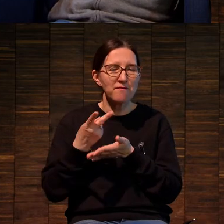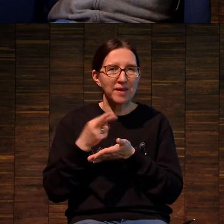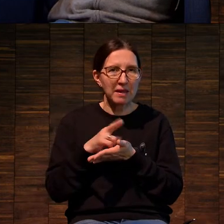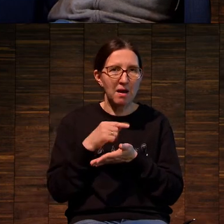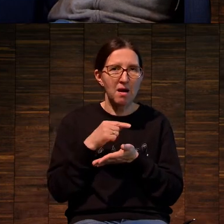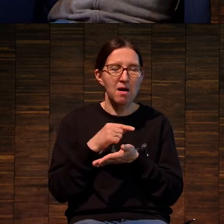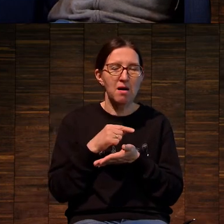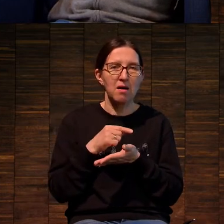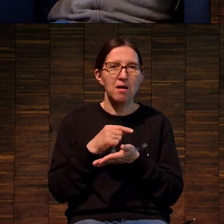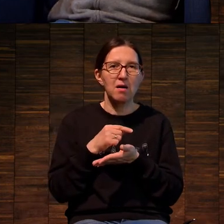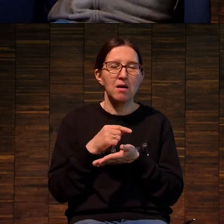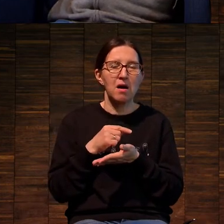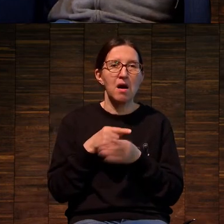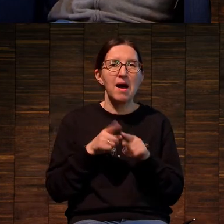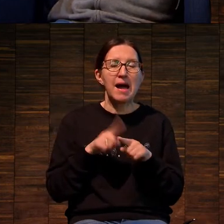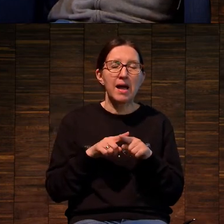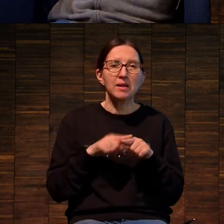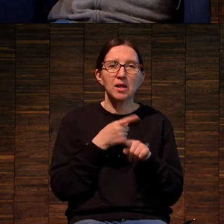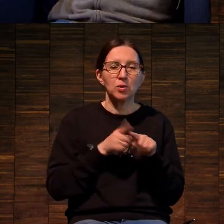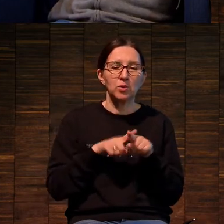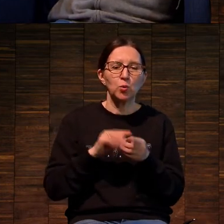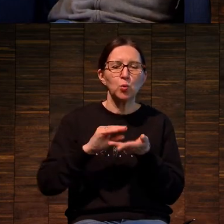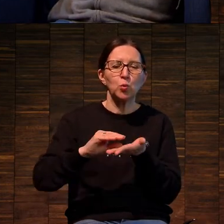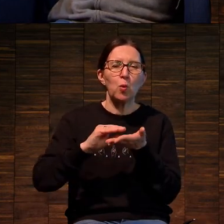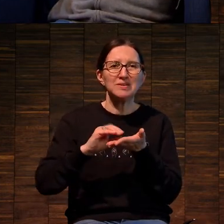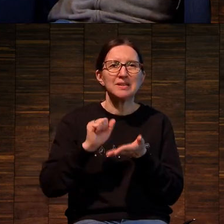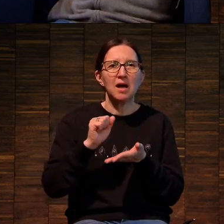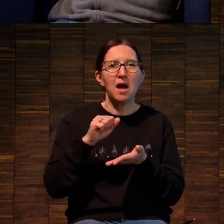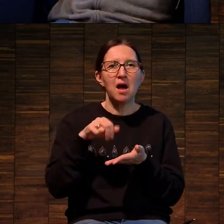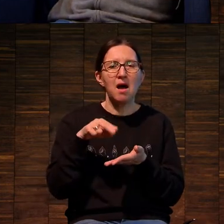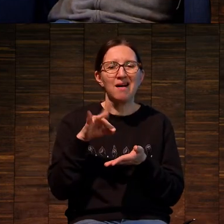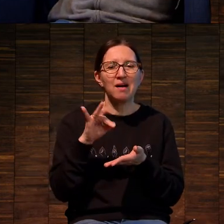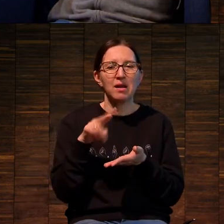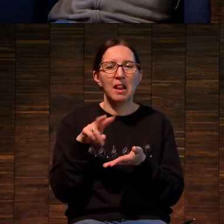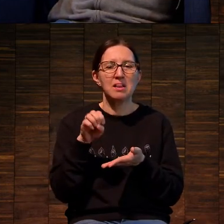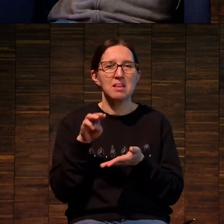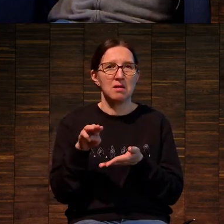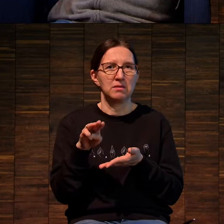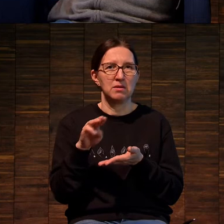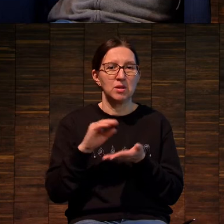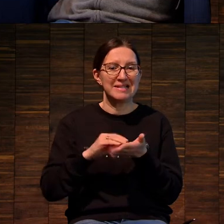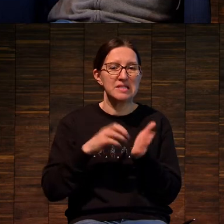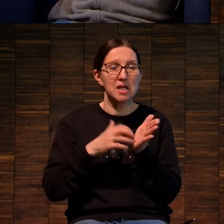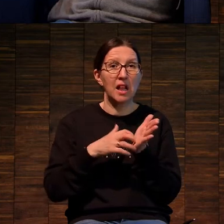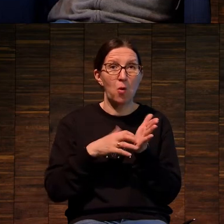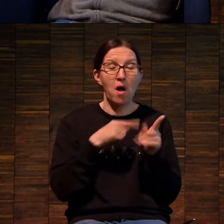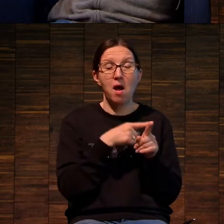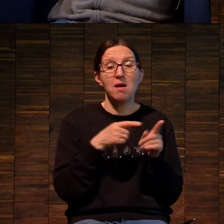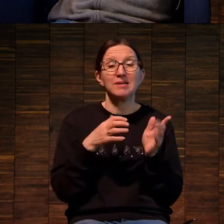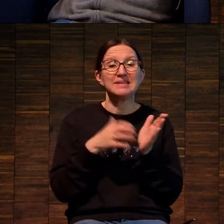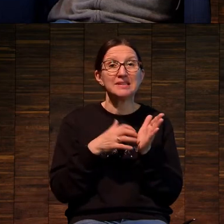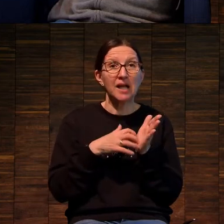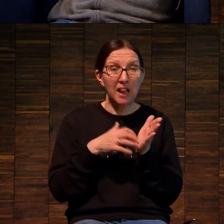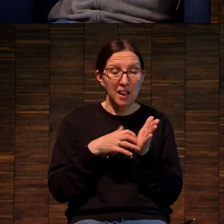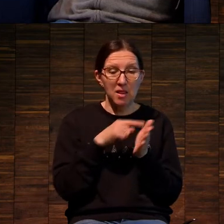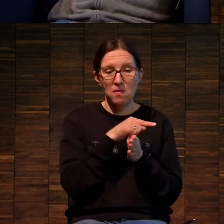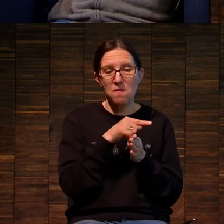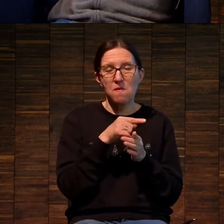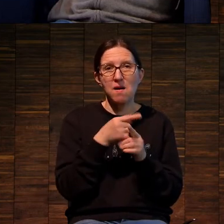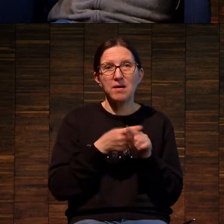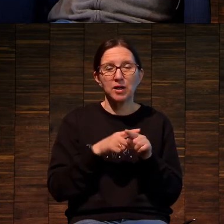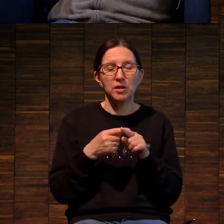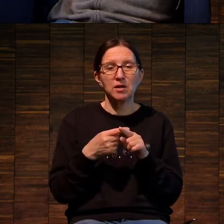здесь на акриловом стекле. Это толстое акриловое стекло, акрилат. И не просто шелкография. Это шелкография, которая напечатана